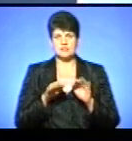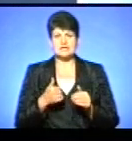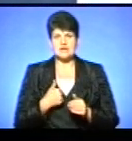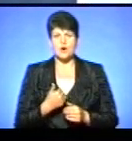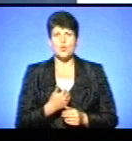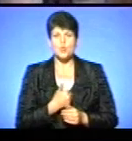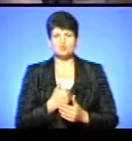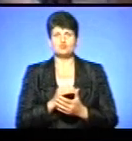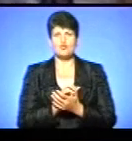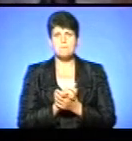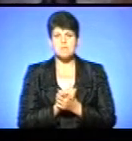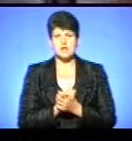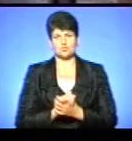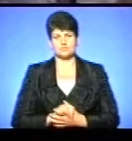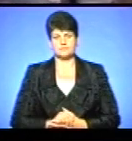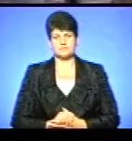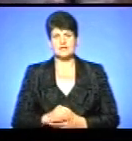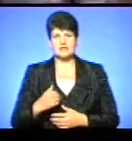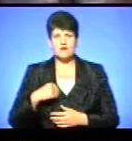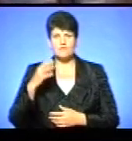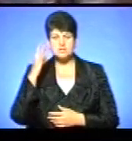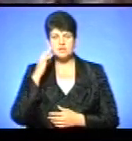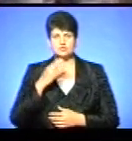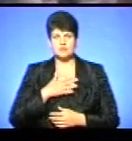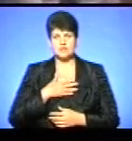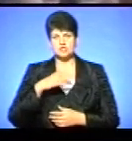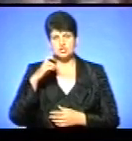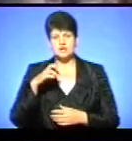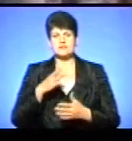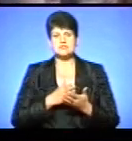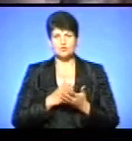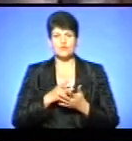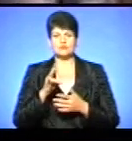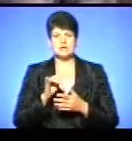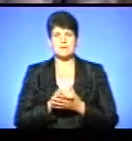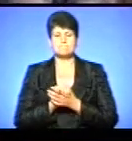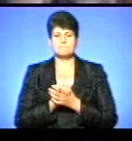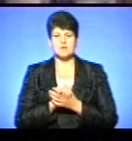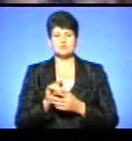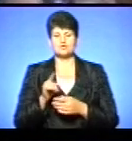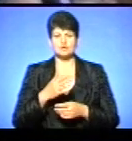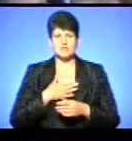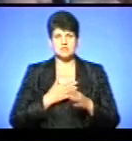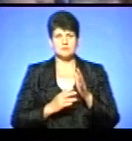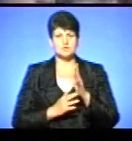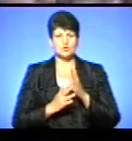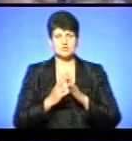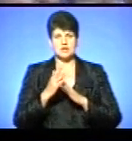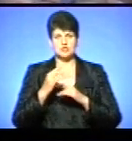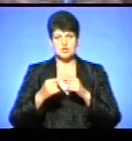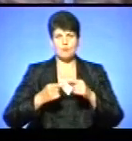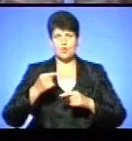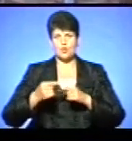миру». Я вважаю, що наша держава заслуговує на мир, що наше підростаюче покоління